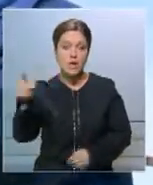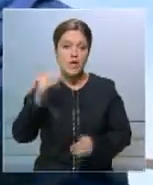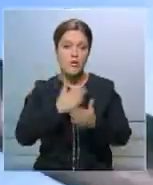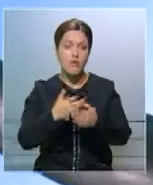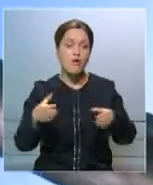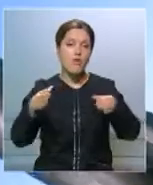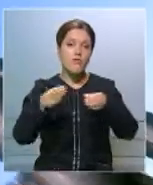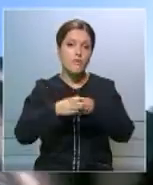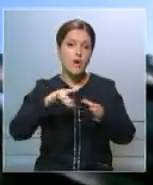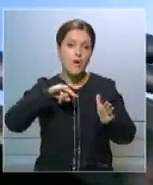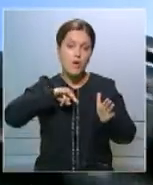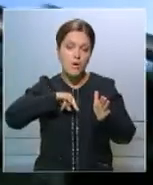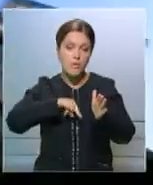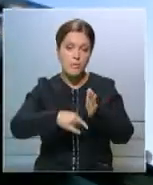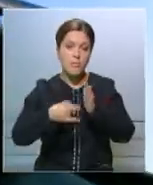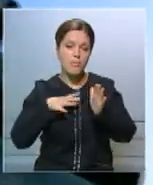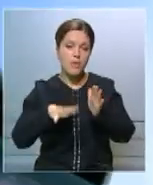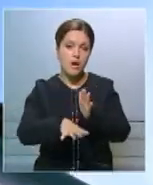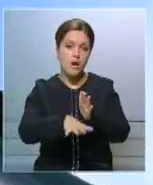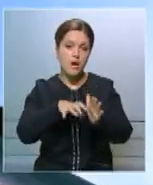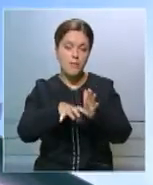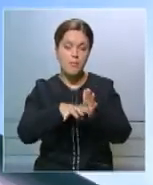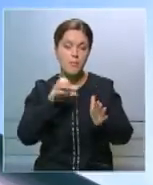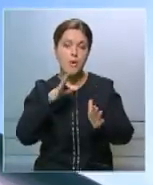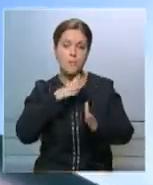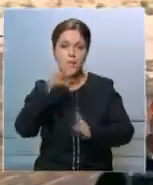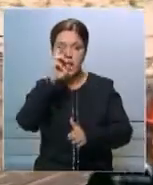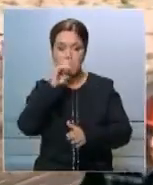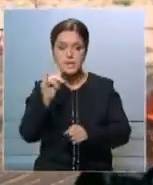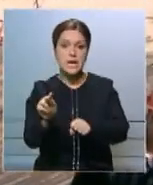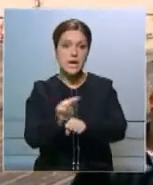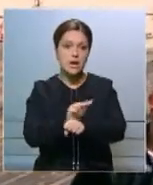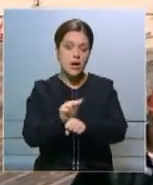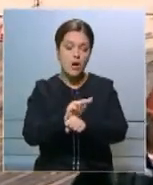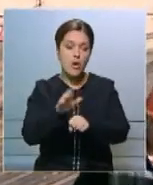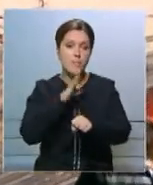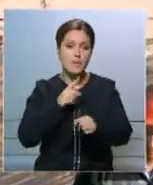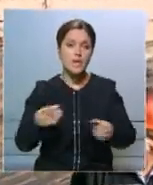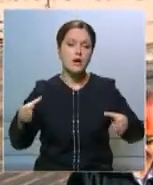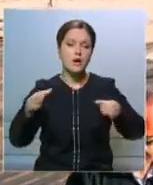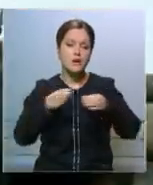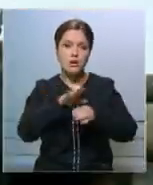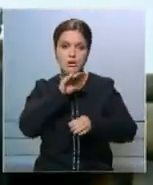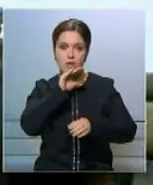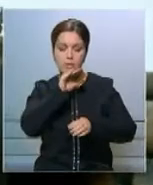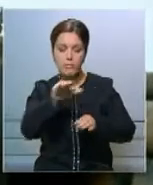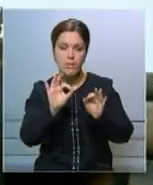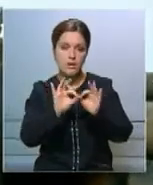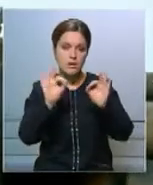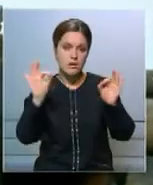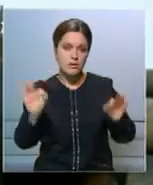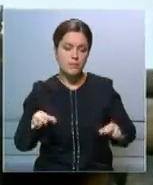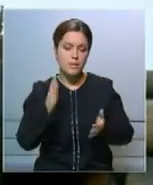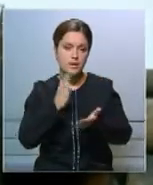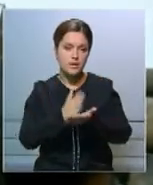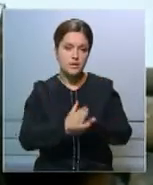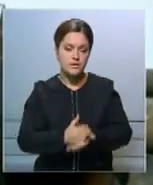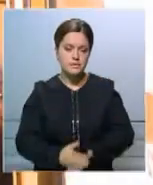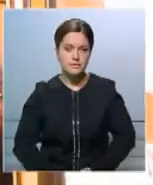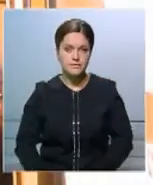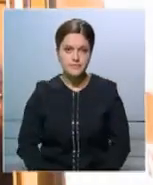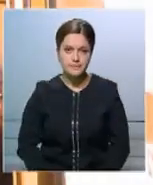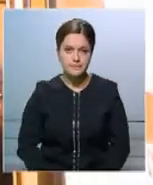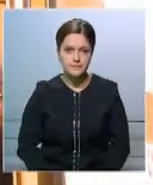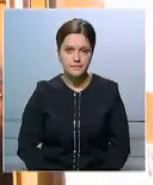450 и отремонтировано более 3000 скважин. Коллектив настоящих профессионалов – вот наше главное достижение, говорят в компании.